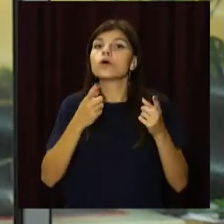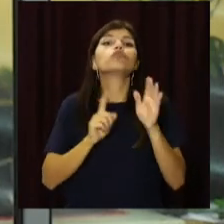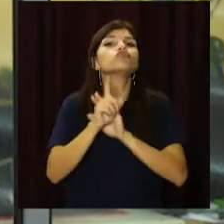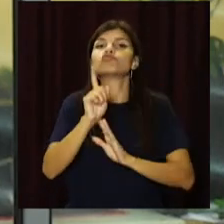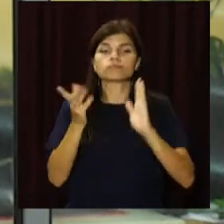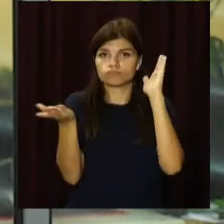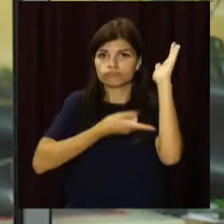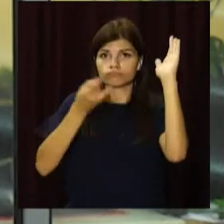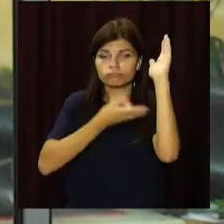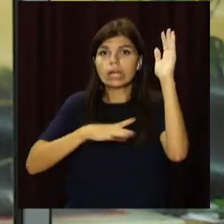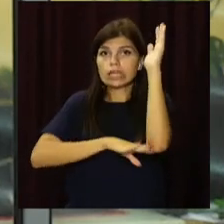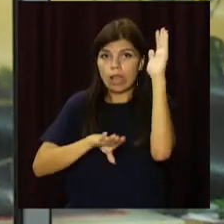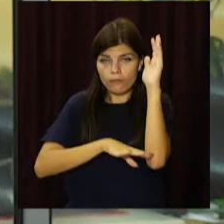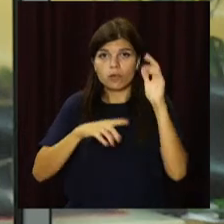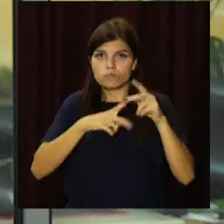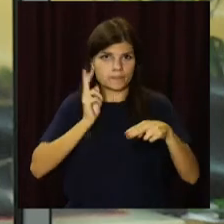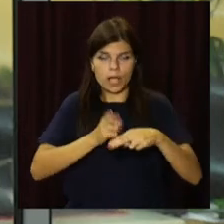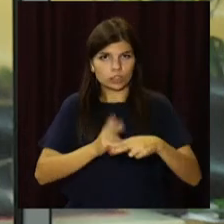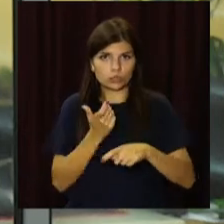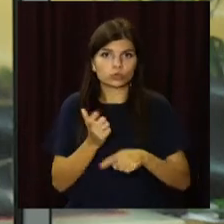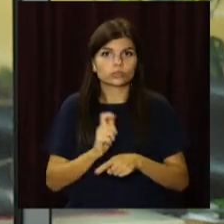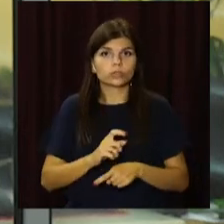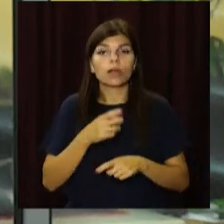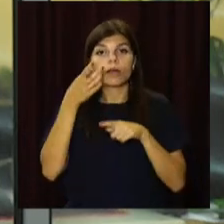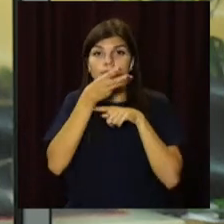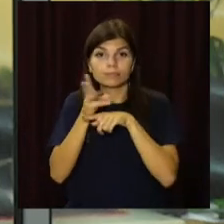Як працюють комунальники, бачили наші кореспонденти.